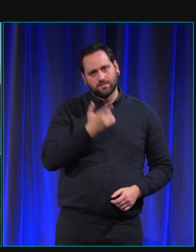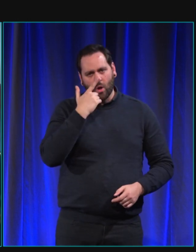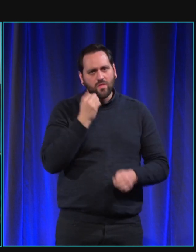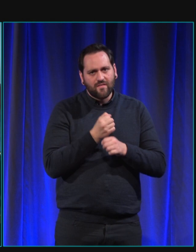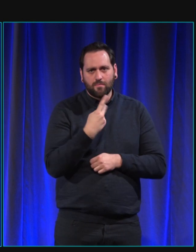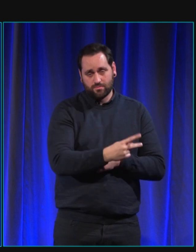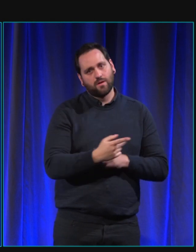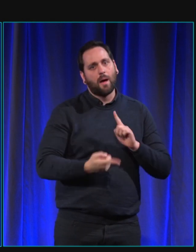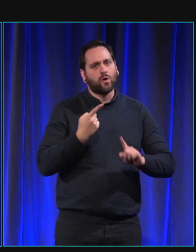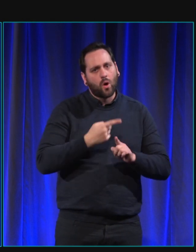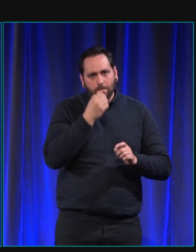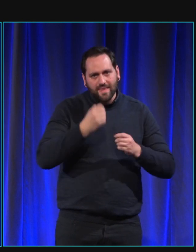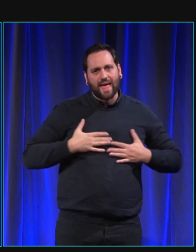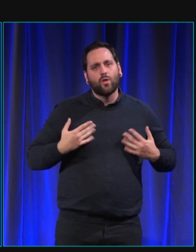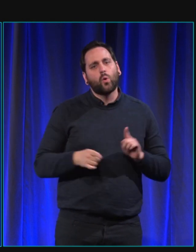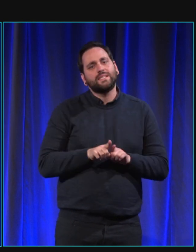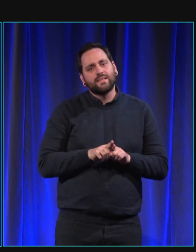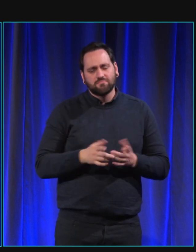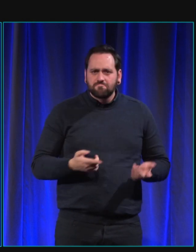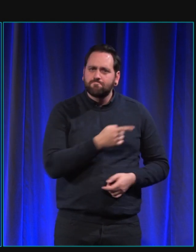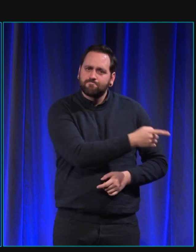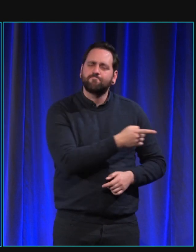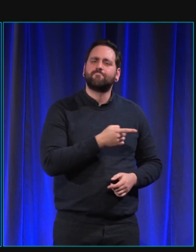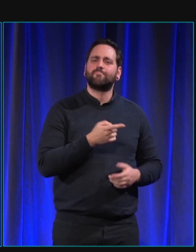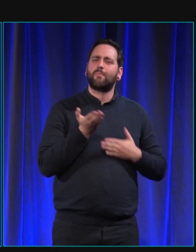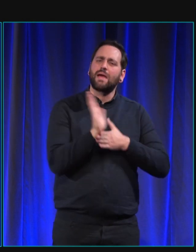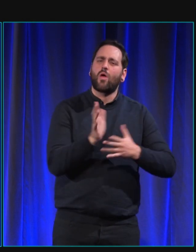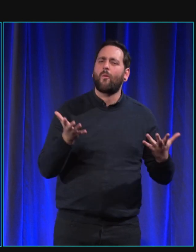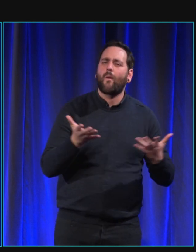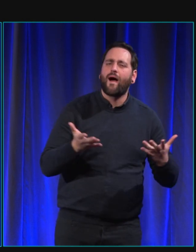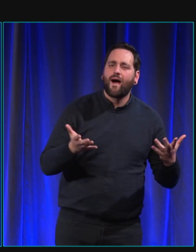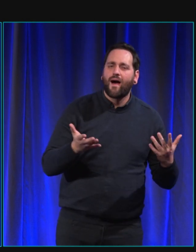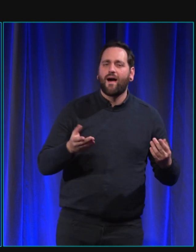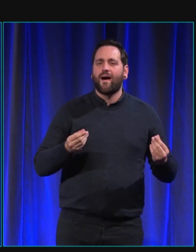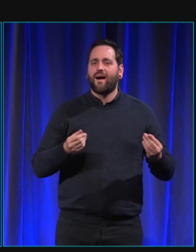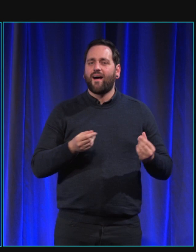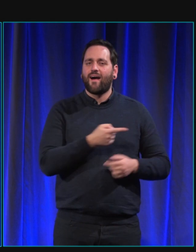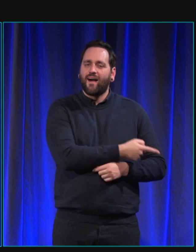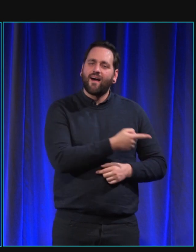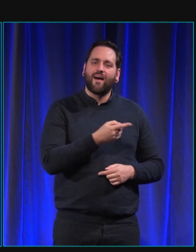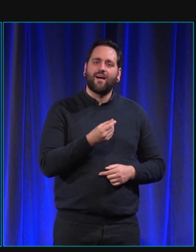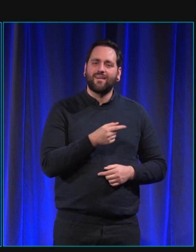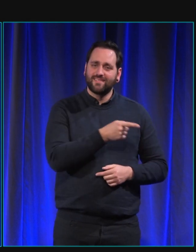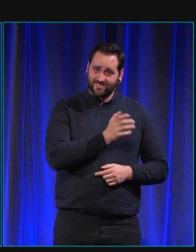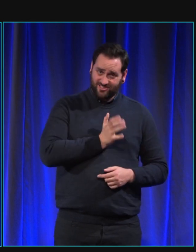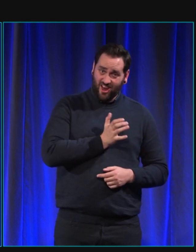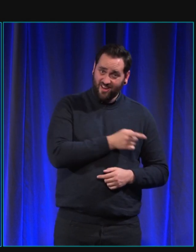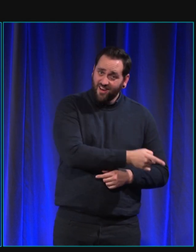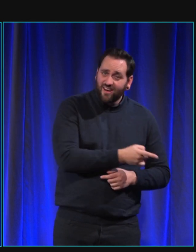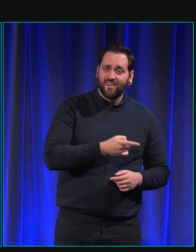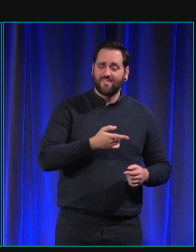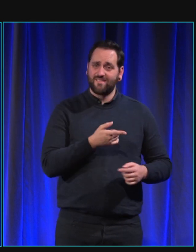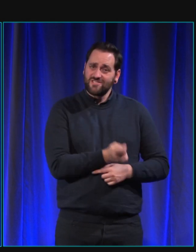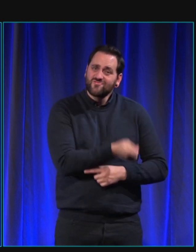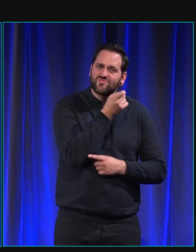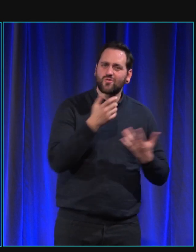Alors, vous, vous allez nous présenter un petit peu la façon dont le chien est éduqué. Vous travaillez